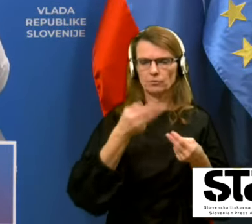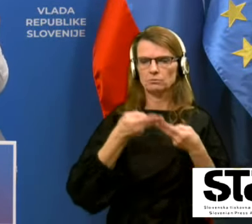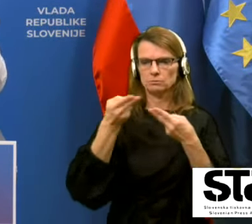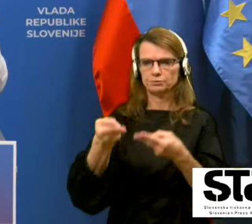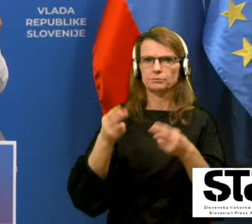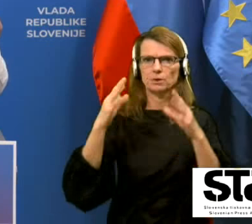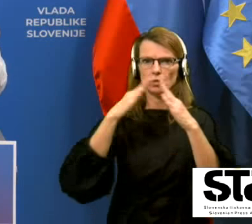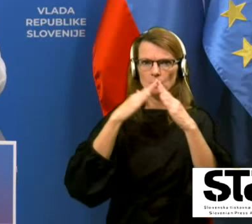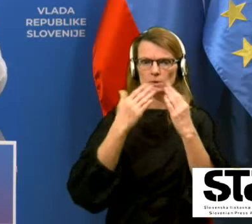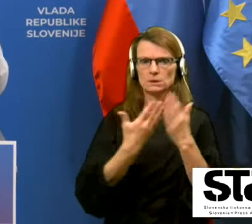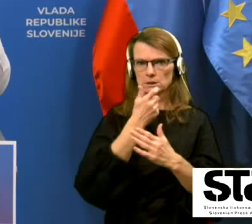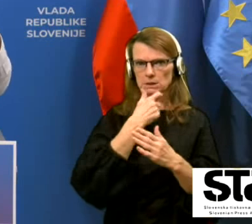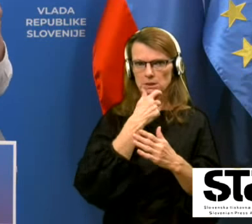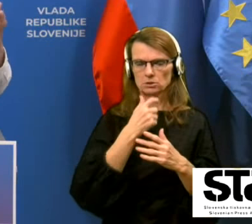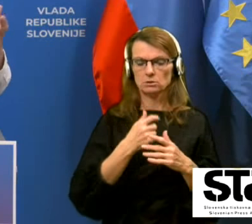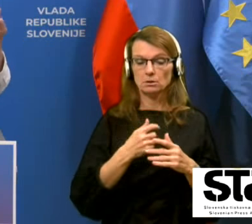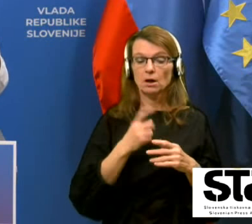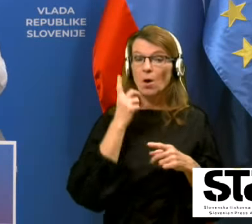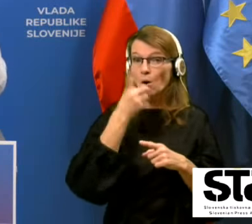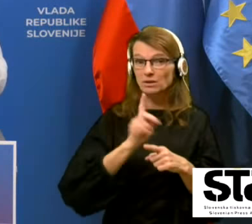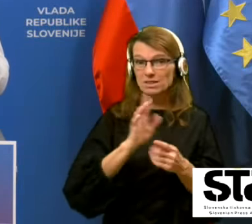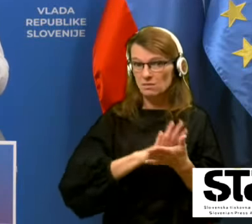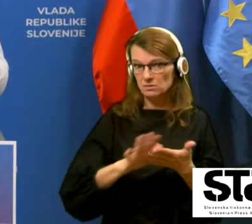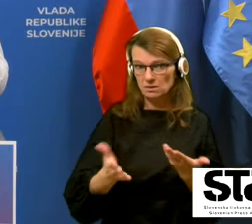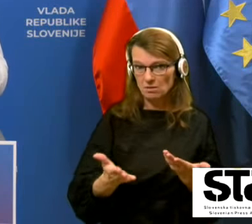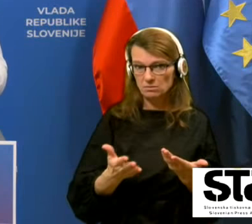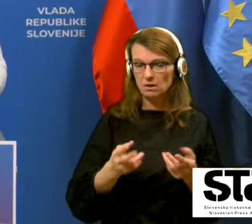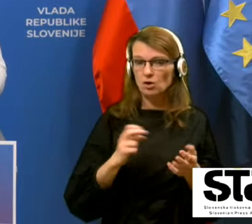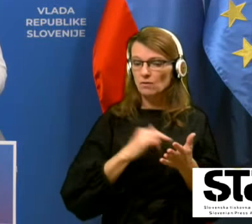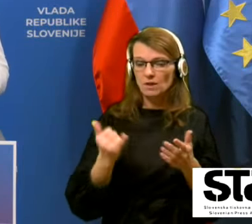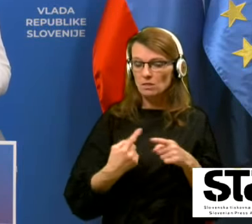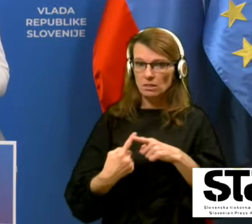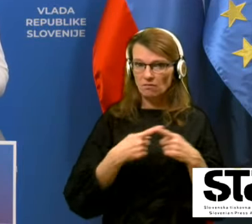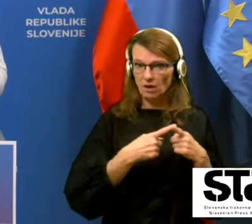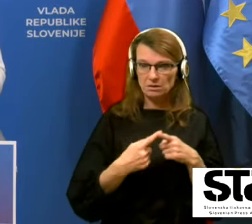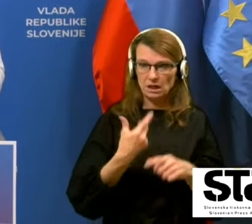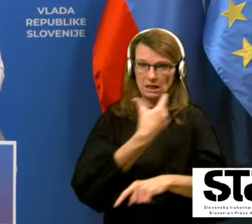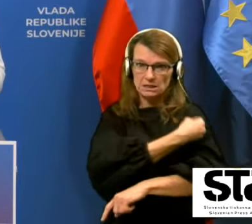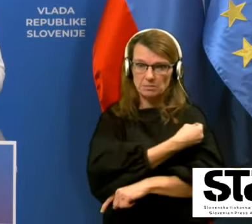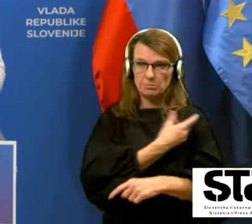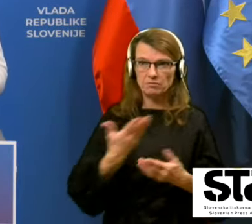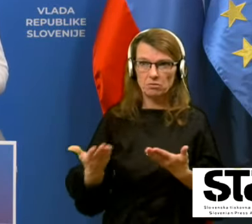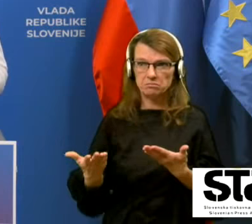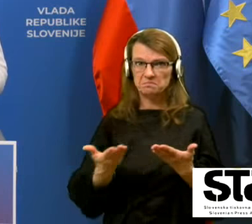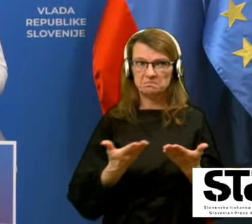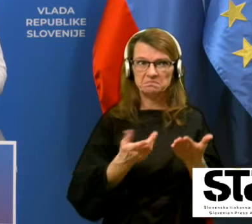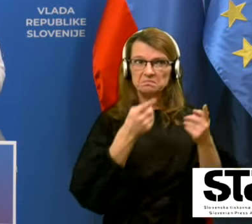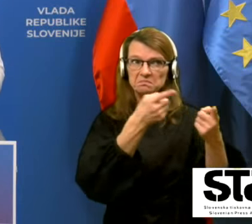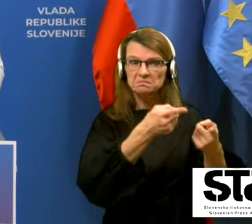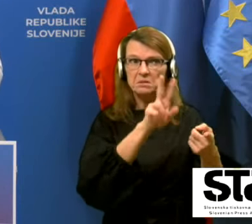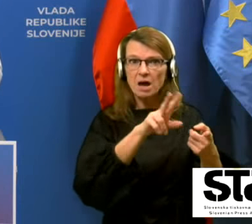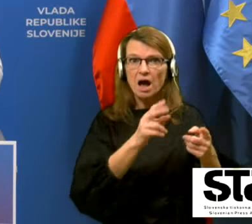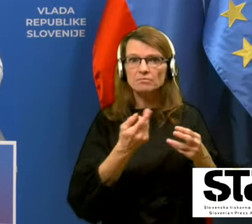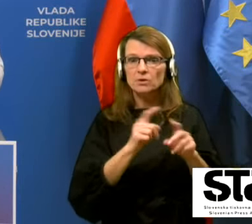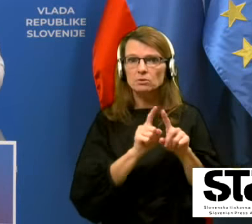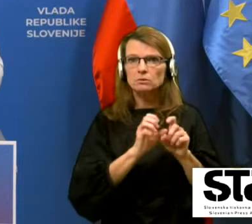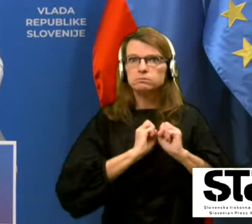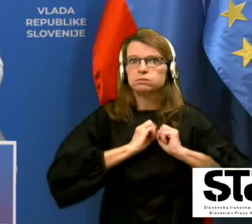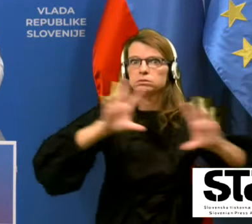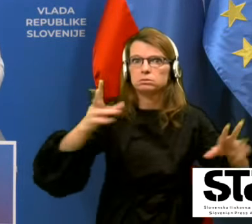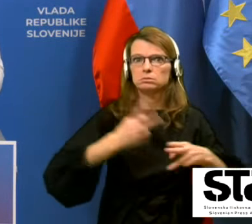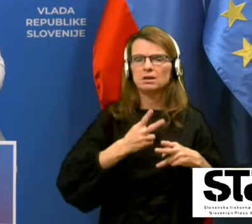odločitev ni bila enostavna, ker tudi je še vedno neko tveganje, gremo s cepivom nekam, ki je iz bruhne, kar pomeni, da